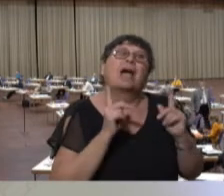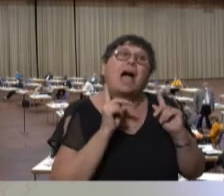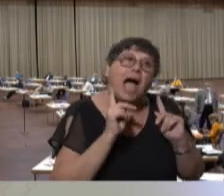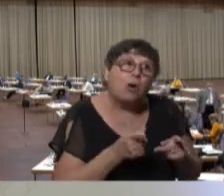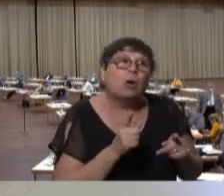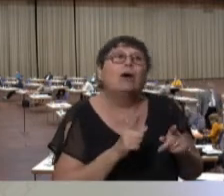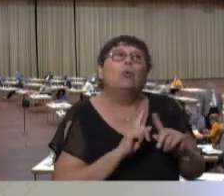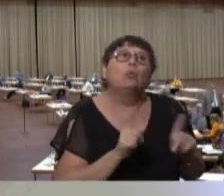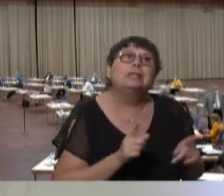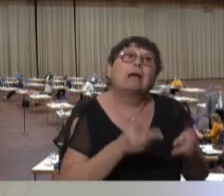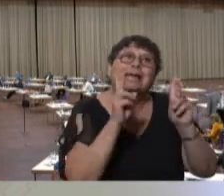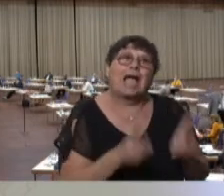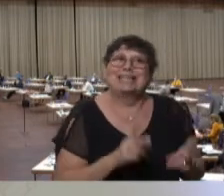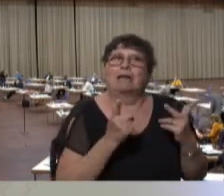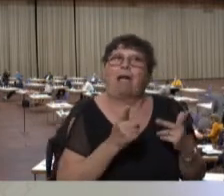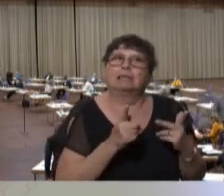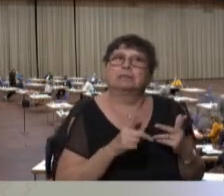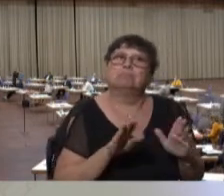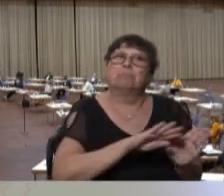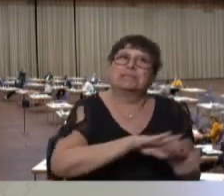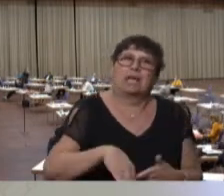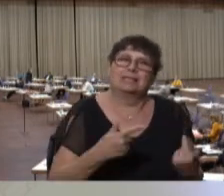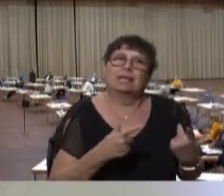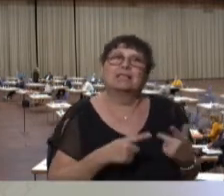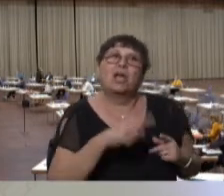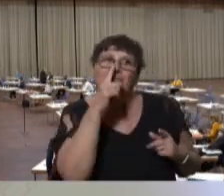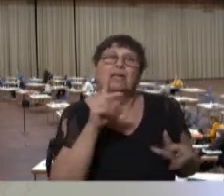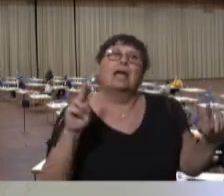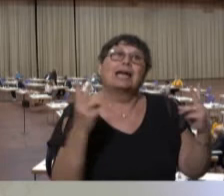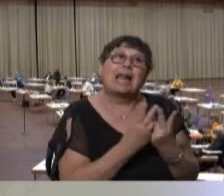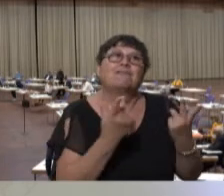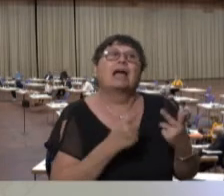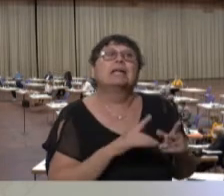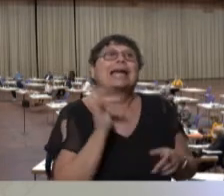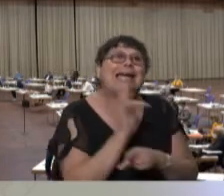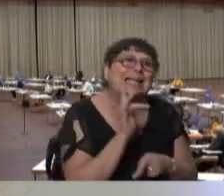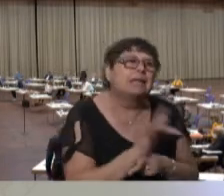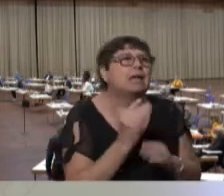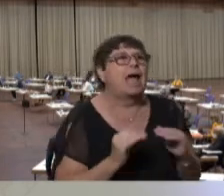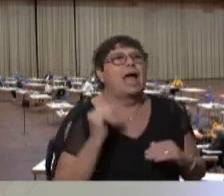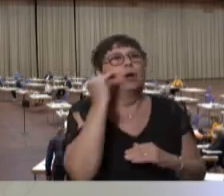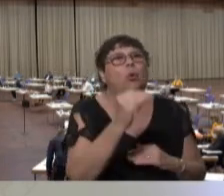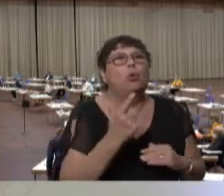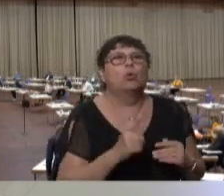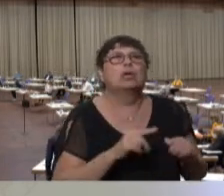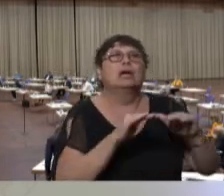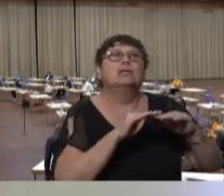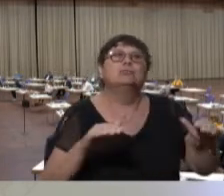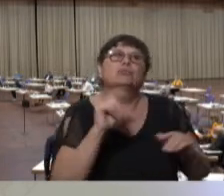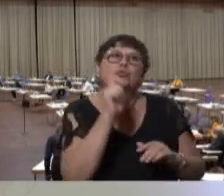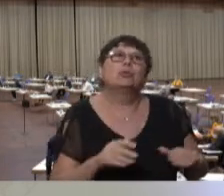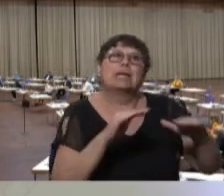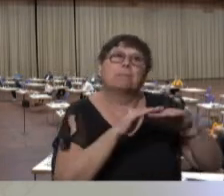auch Ungerechtigkeiten beseitigt, wenngleich wir die Kritik an der Erhöhung der Vergabe von Studienplätzen nach der